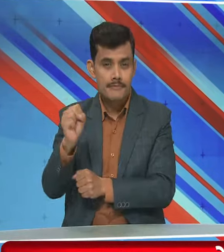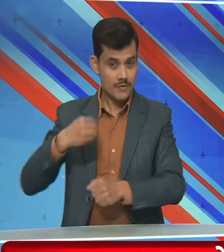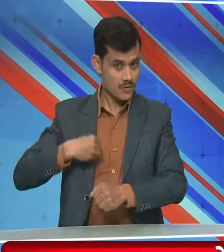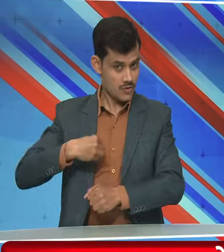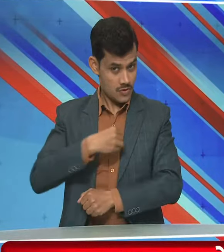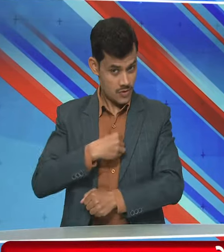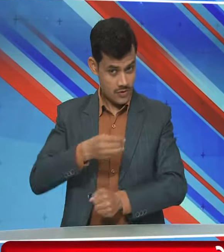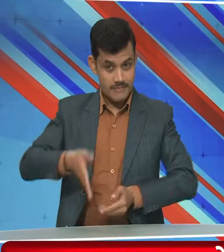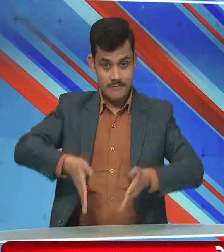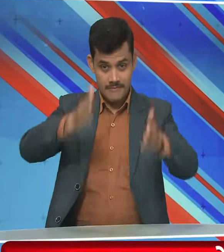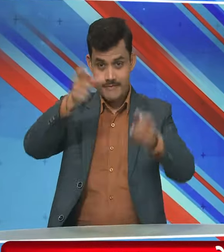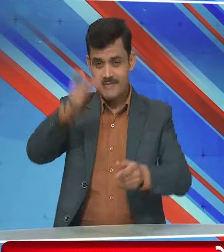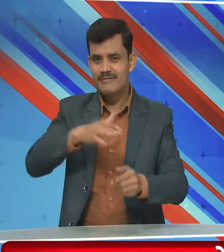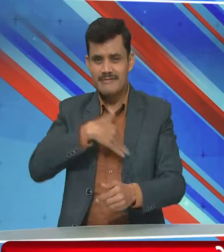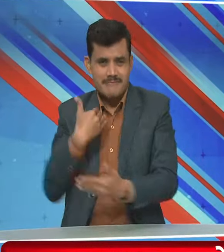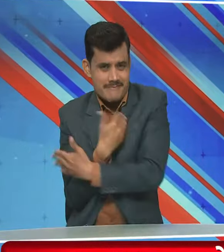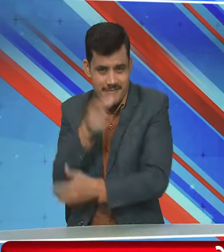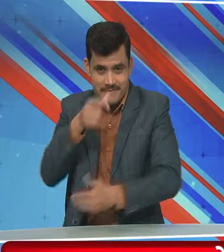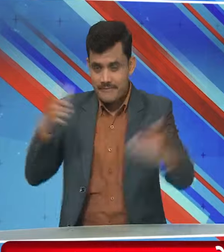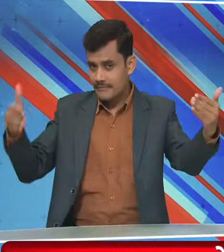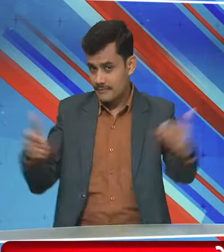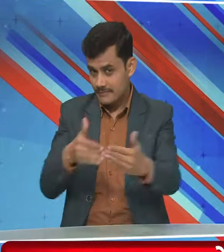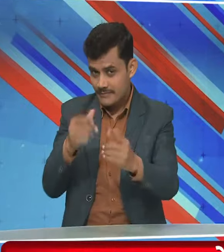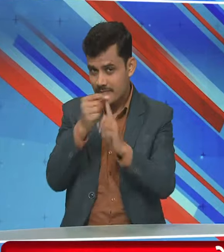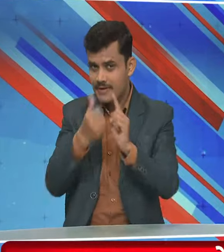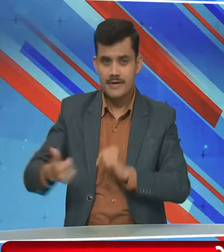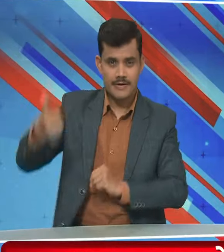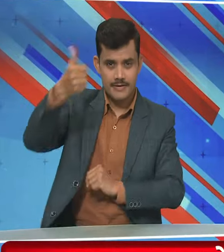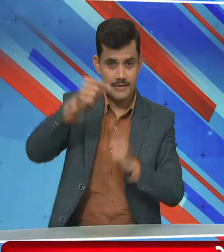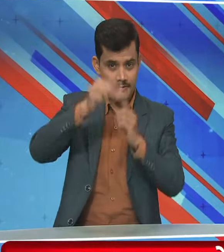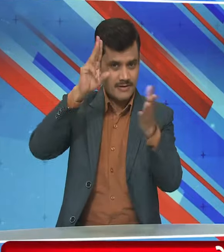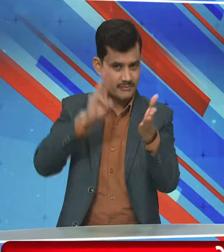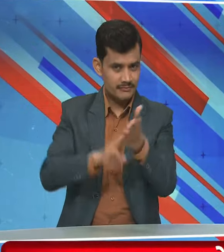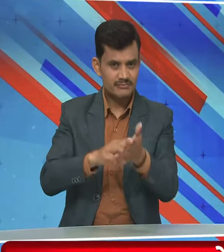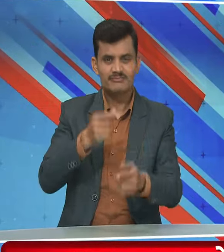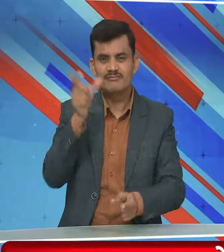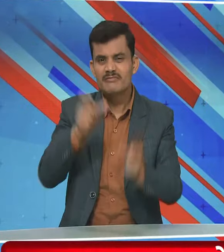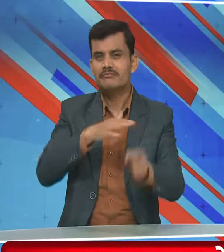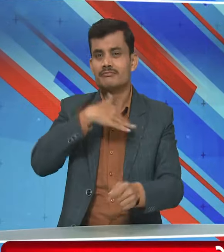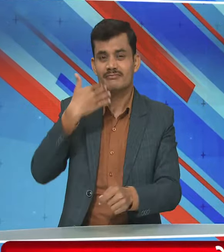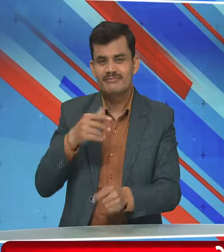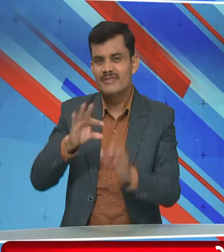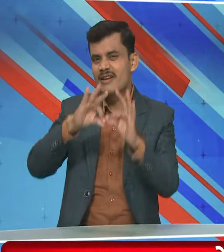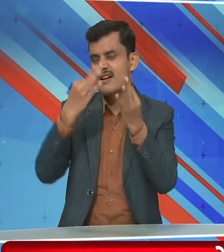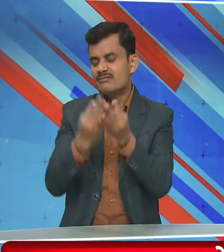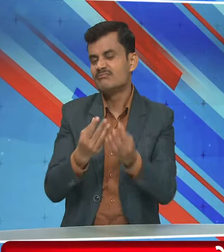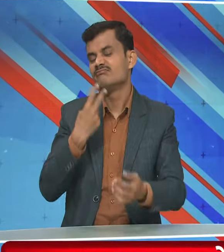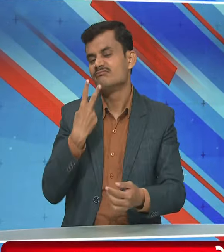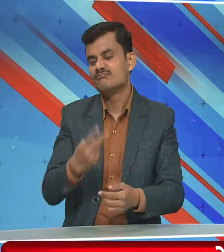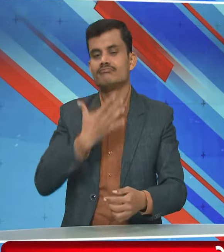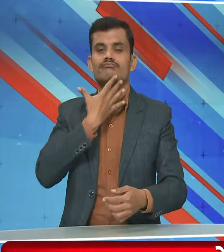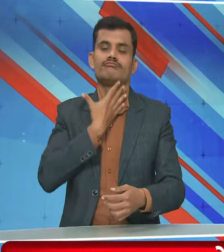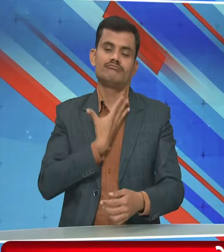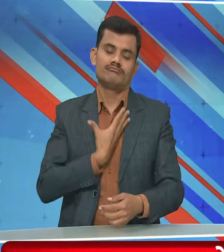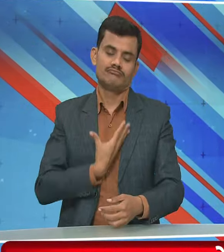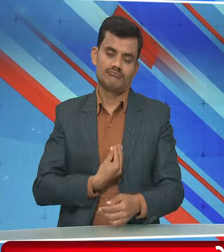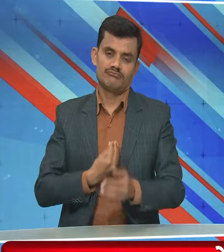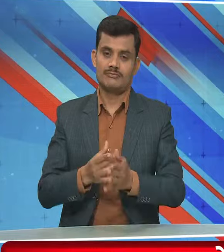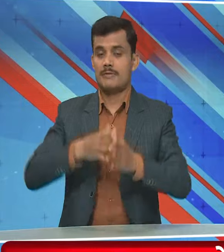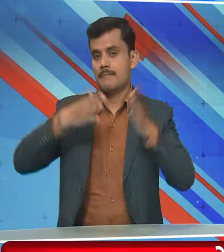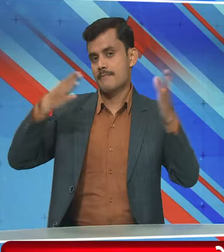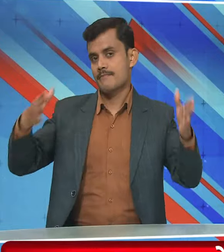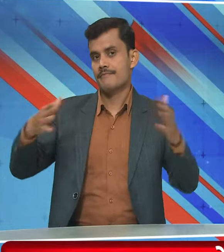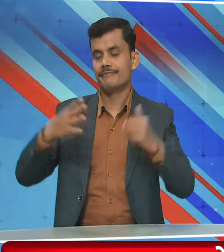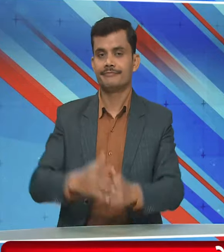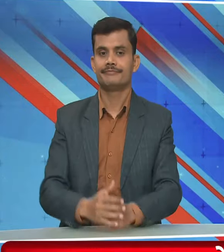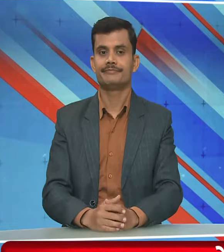की घायलों से मुलाकात राष्टपती प्रधान मंत्री ने जताई मृत्यकों के परिजनों के प्रती गहरी संबेदना